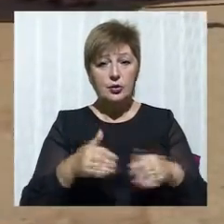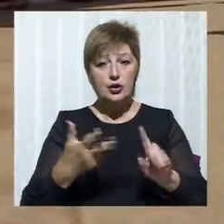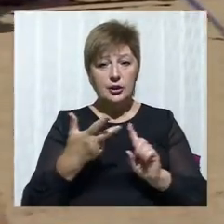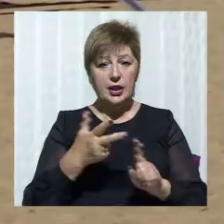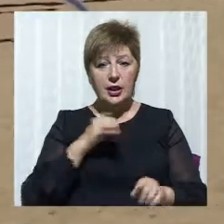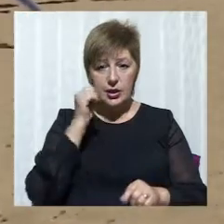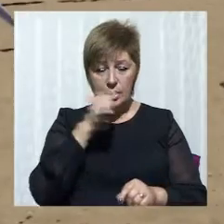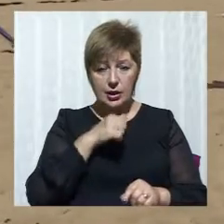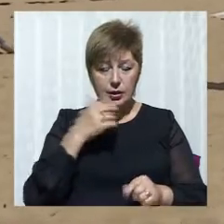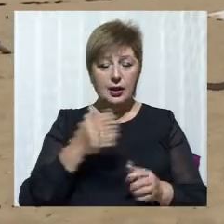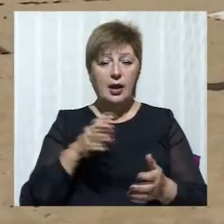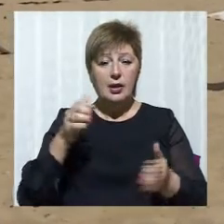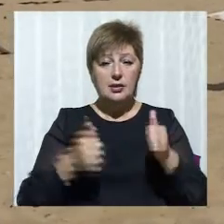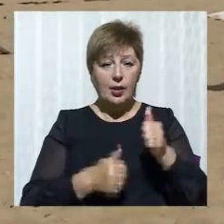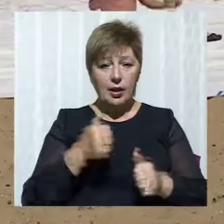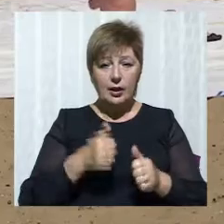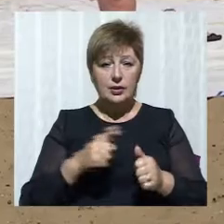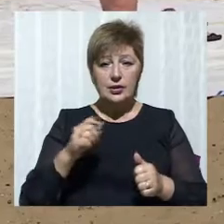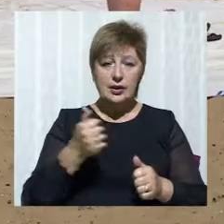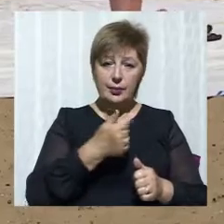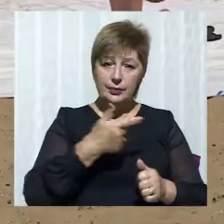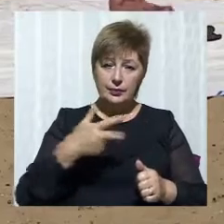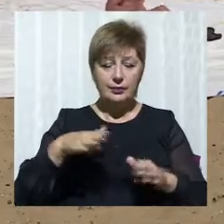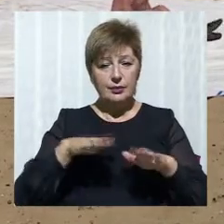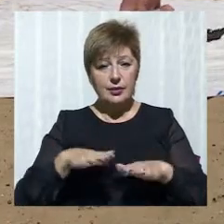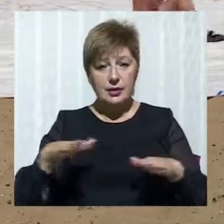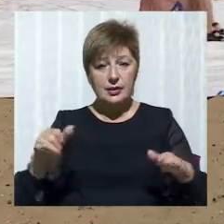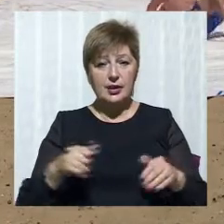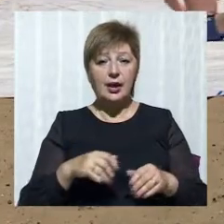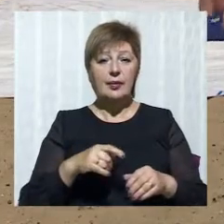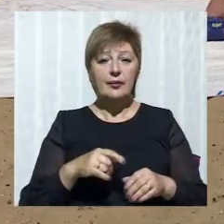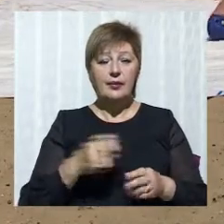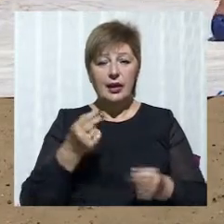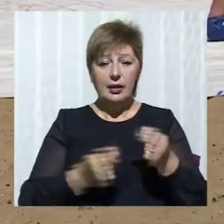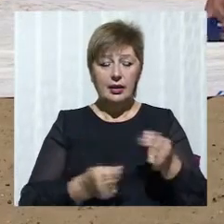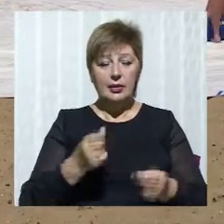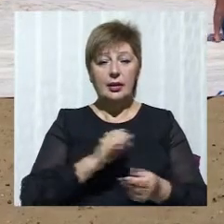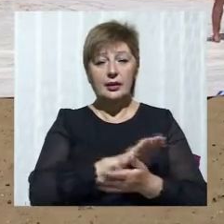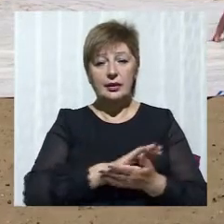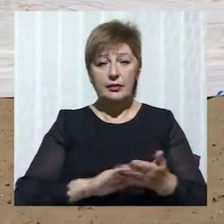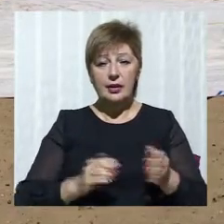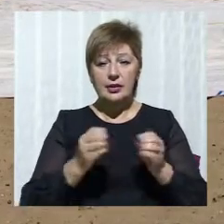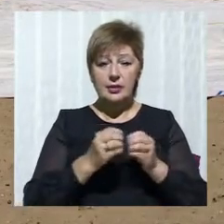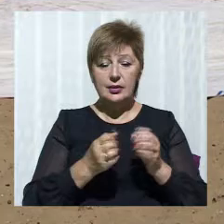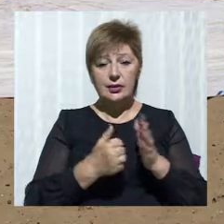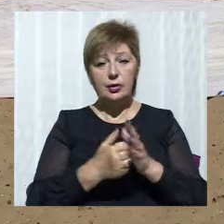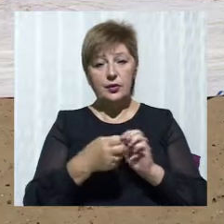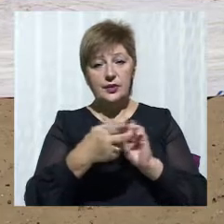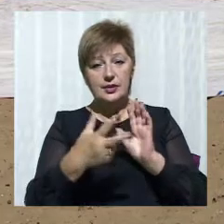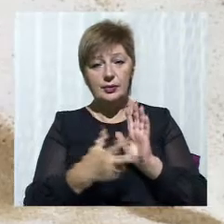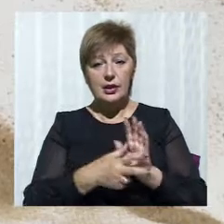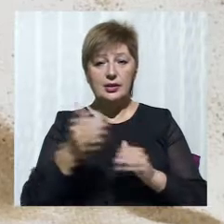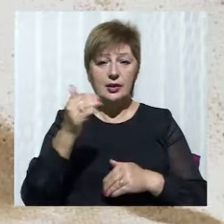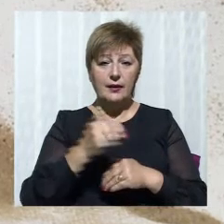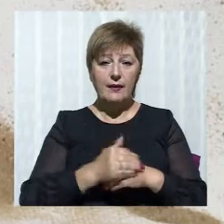змагаються за призові місця та отримують символічні нагороди у вигляді медалей. Гра тривала з 10 ранку до 18 години